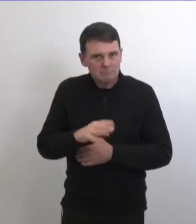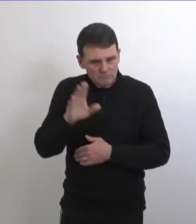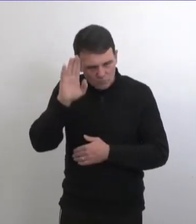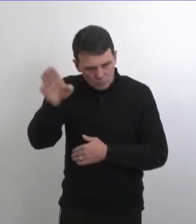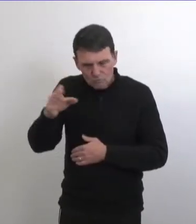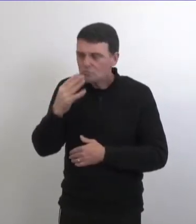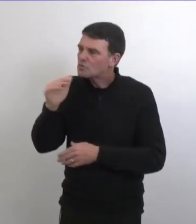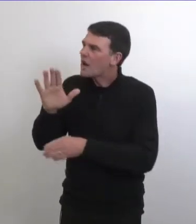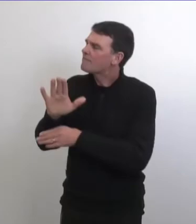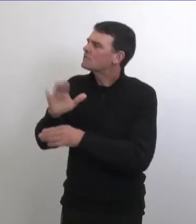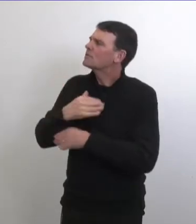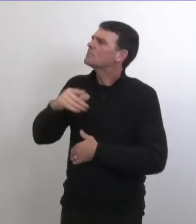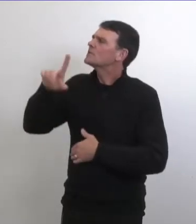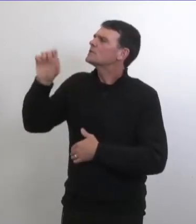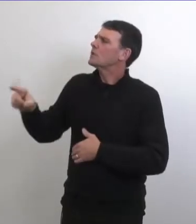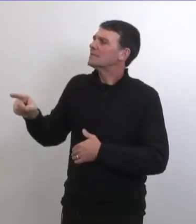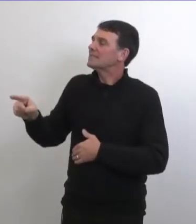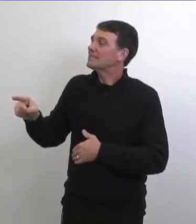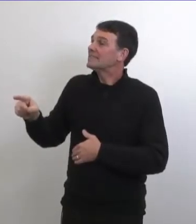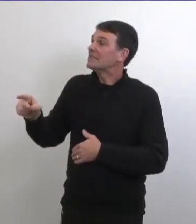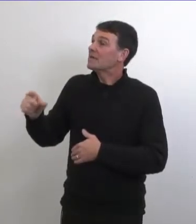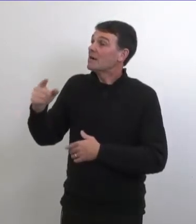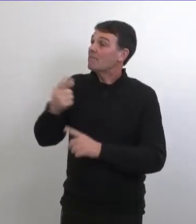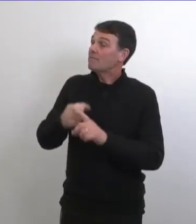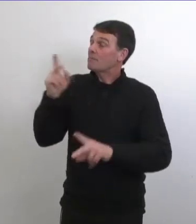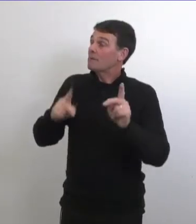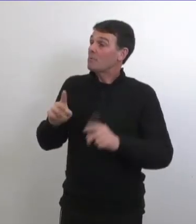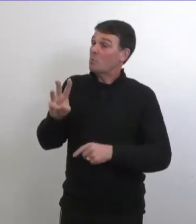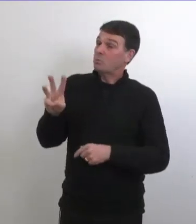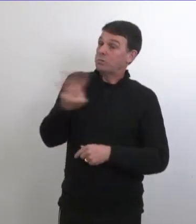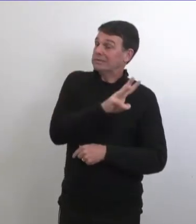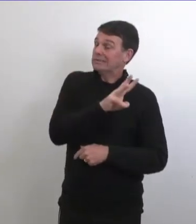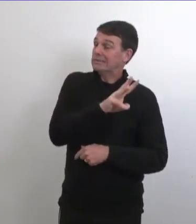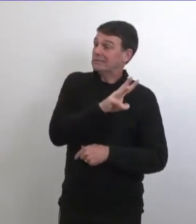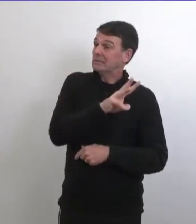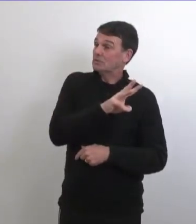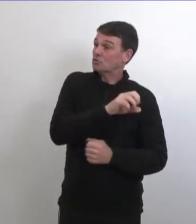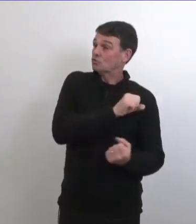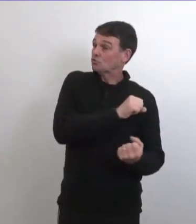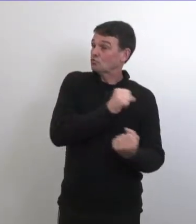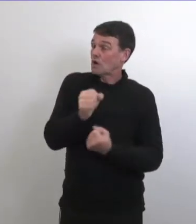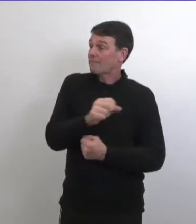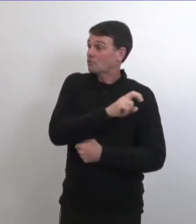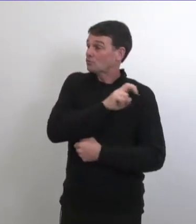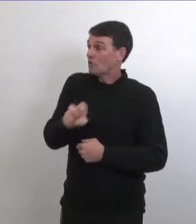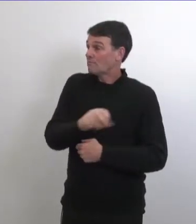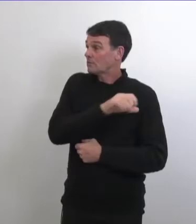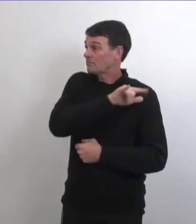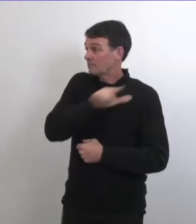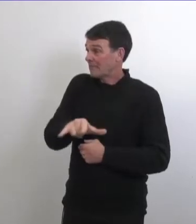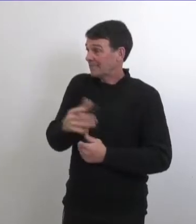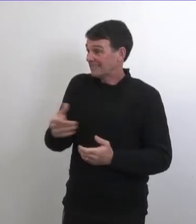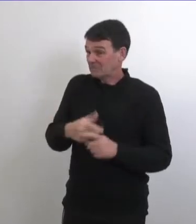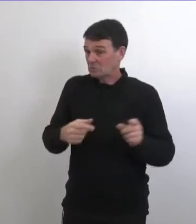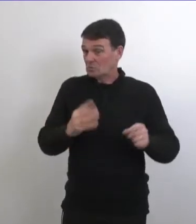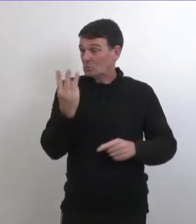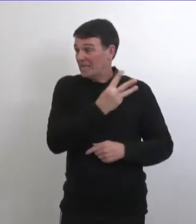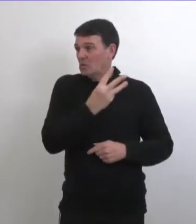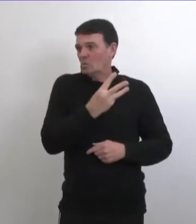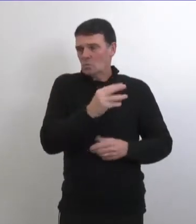bonjour docteur à toi alors les restrictions de voyage venant de l'est